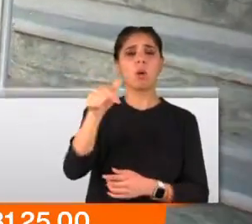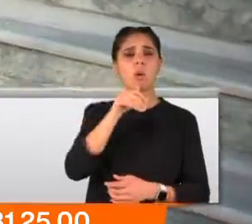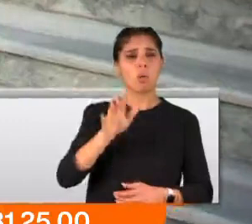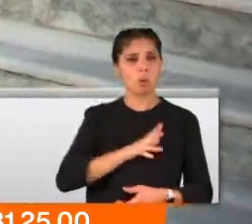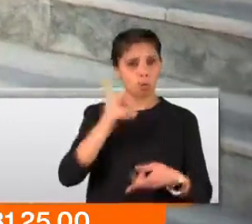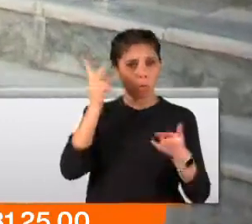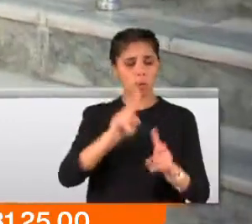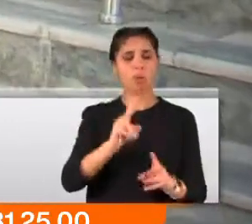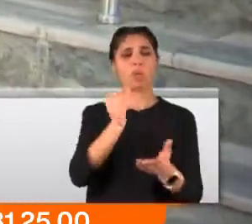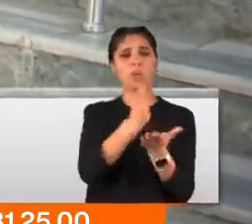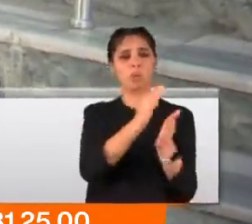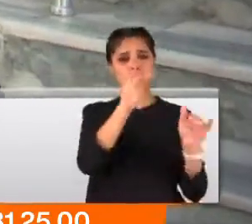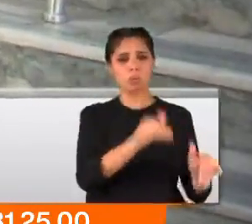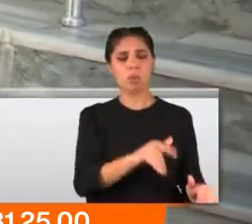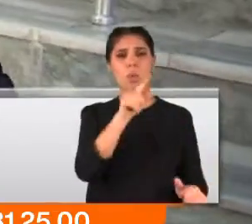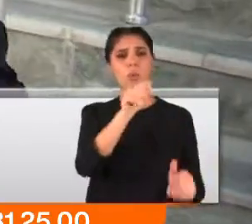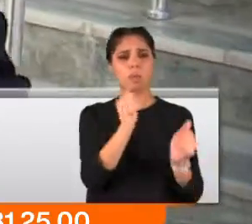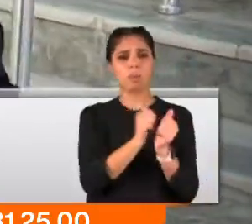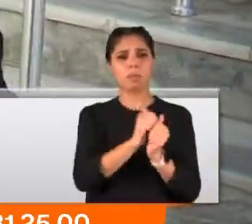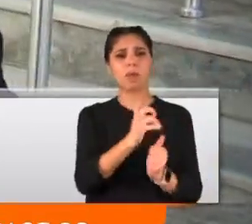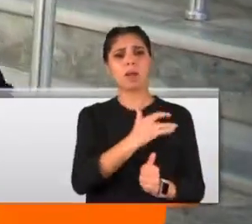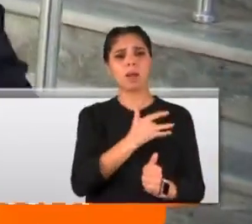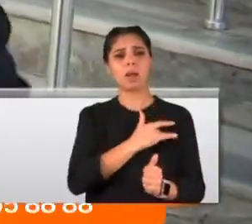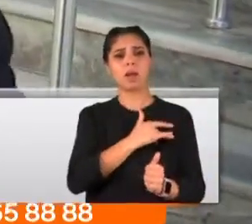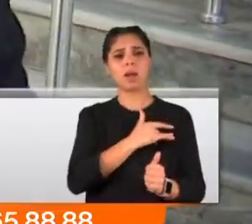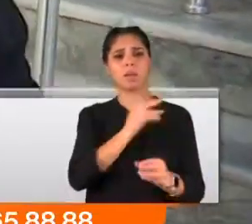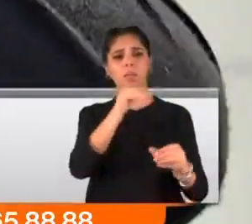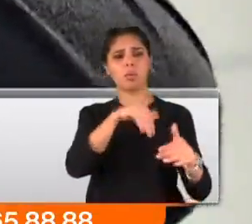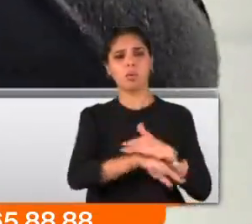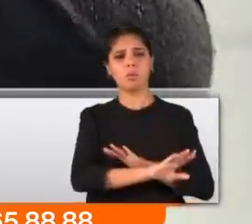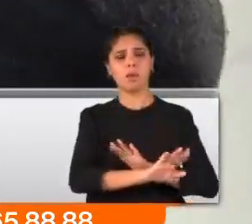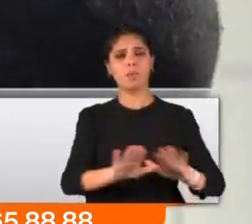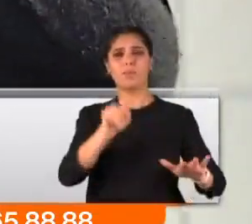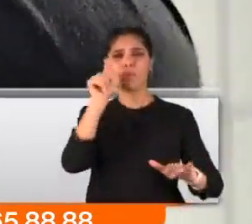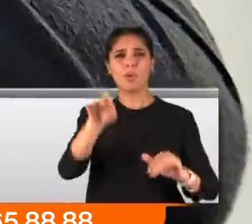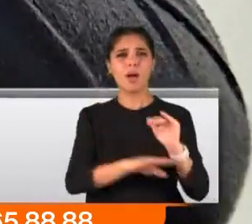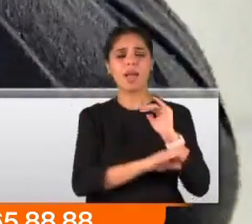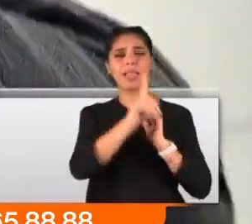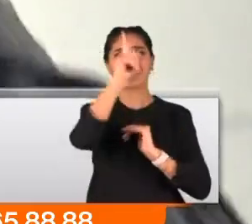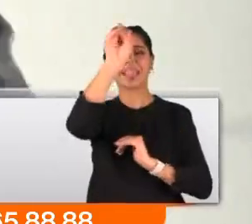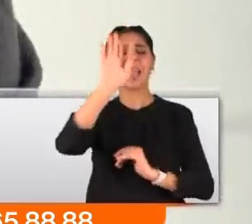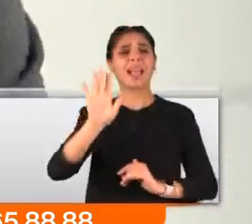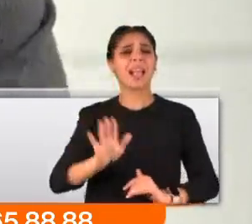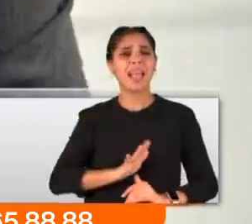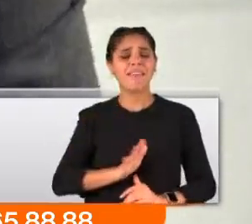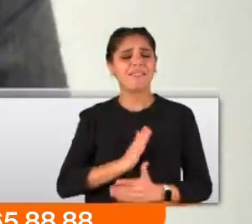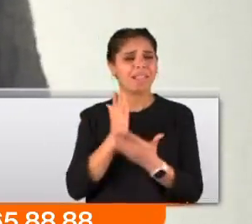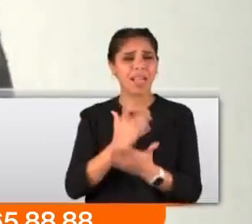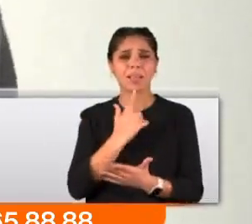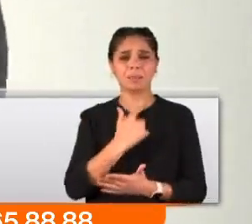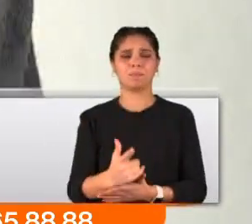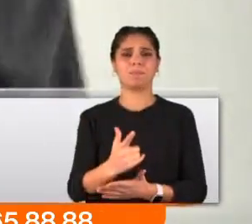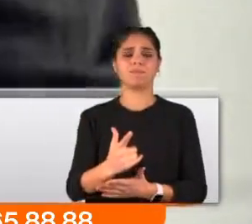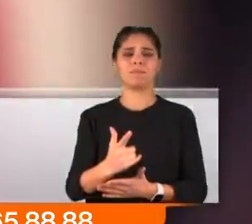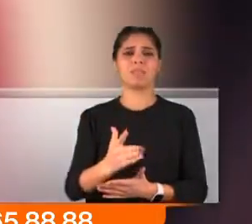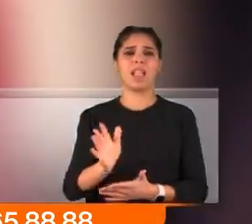Onunla birlikte bütün kalbimi, yüreğimi de gömdüm, geldim. Bu hayatta tek dayanağım dediği evladını, Oğuz